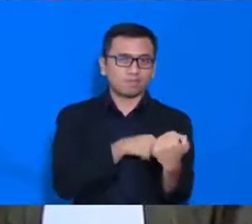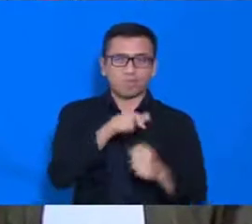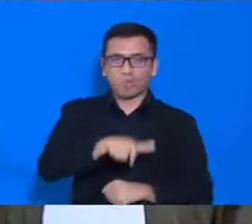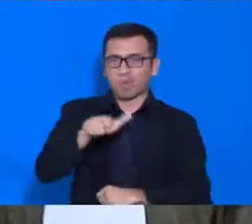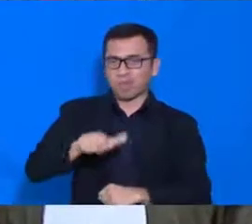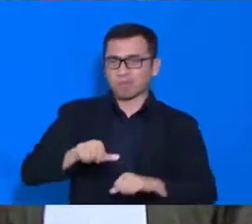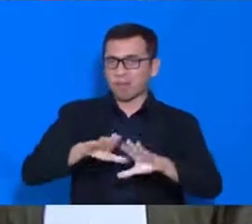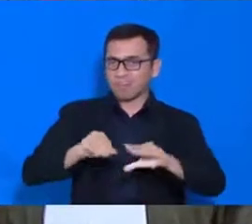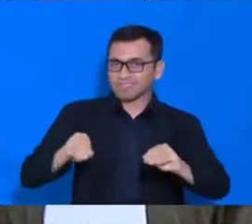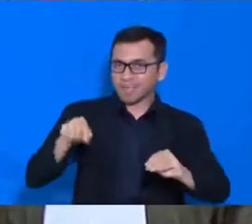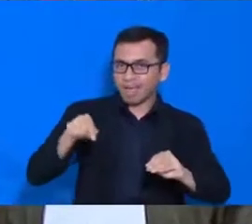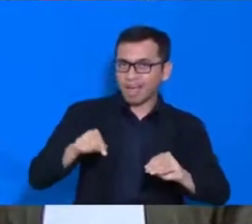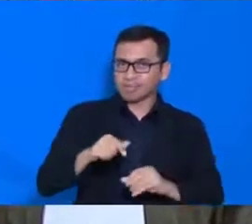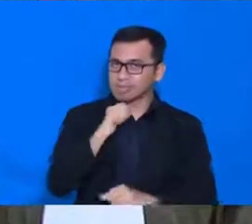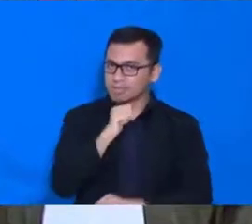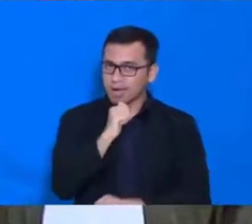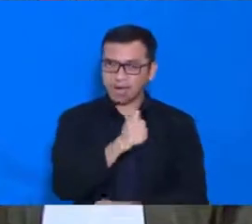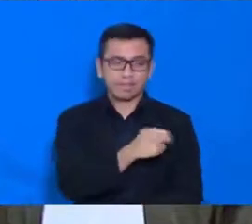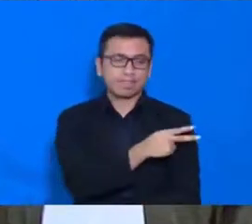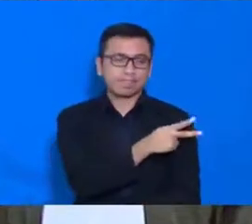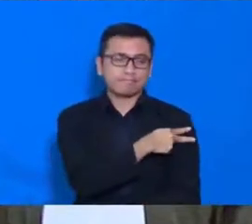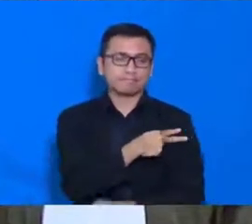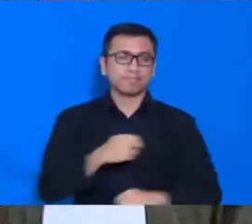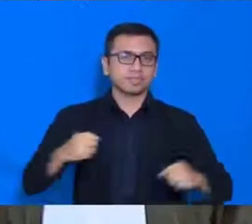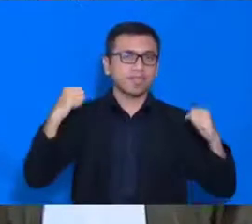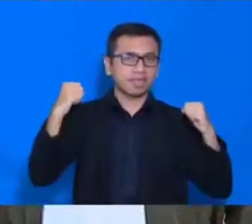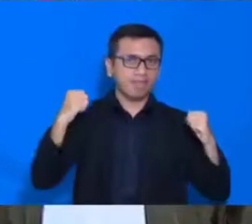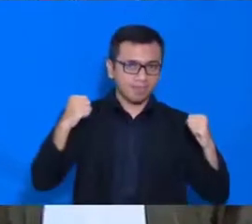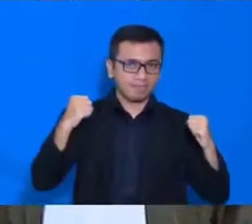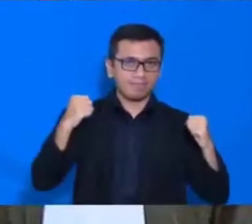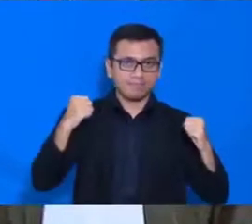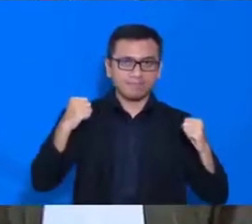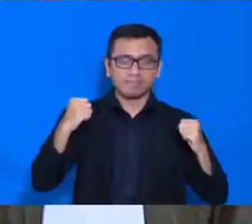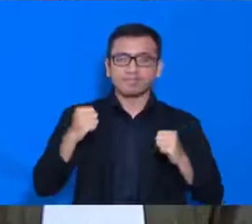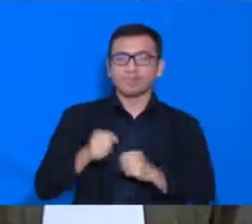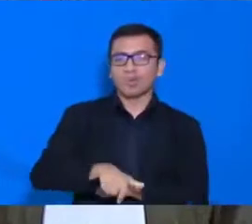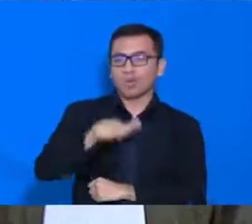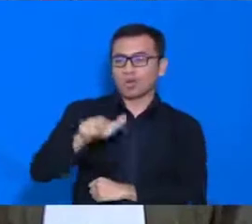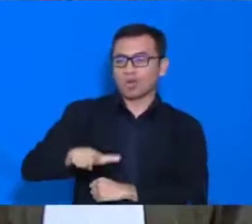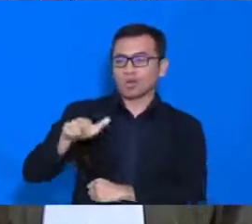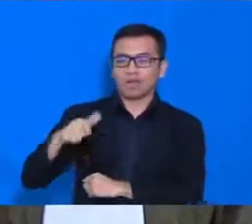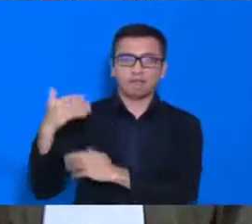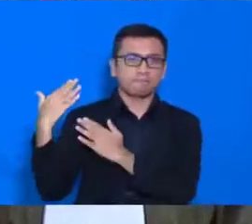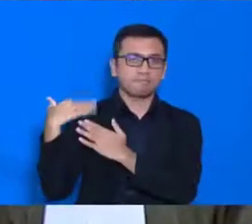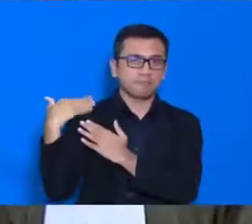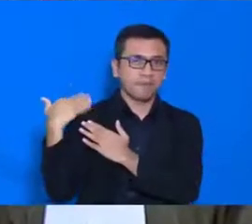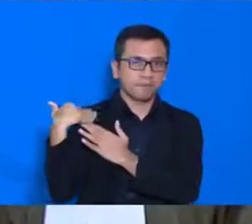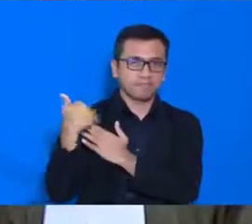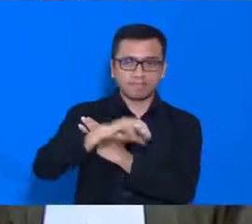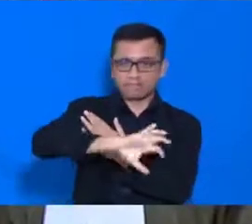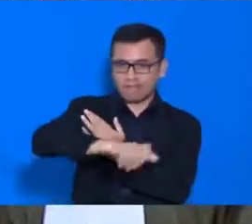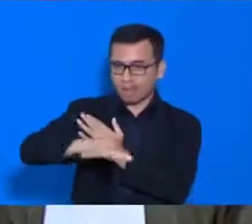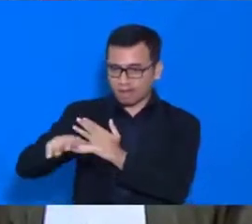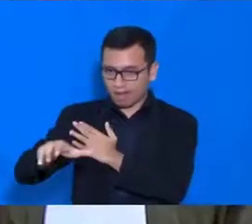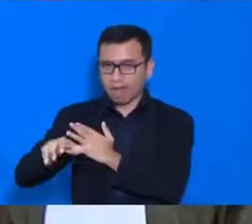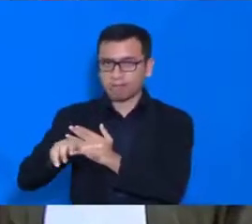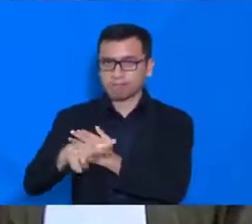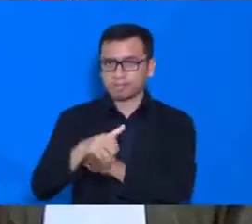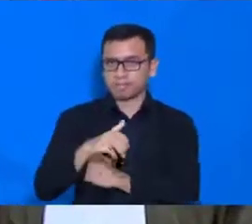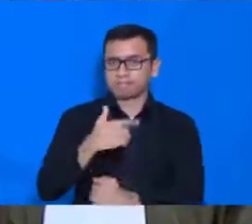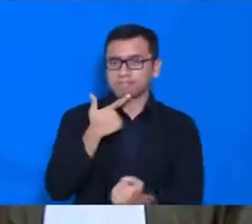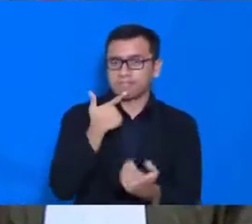baik petugas medis termasuk juga para pejabat yang ada di daerah. Dalam hal ini,